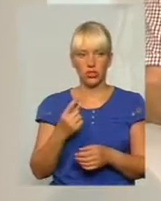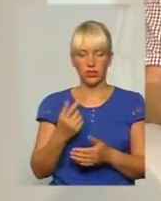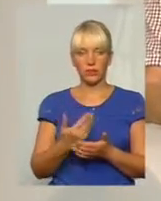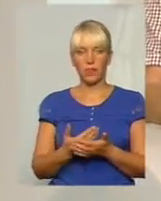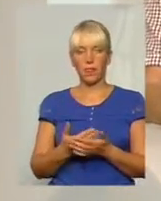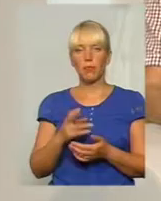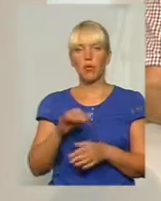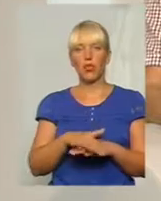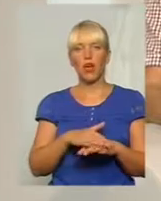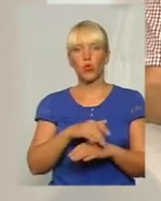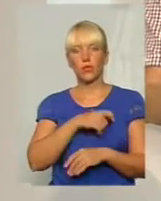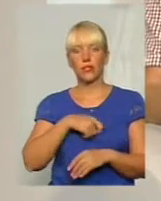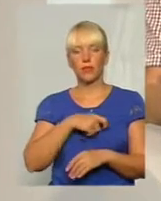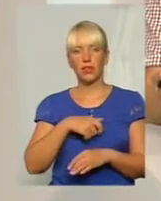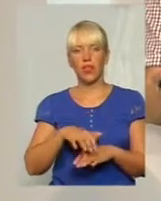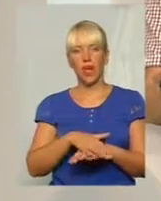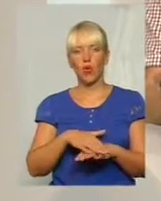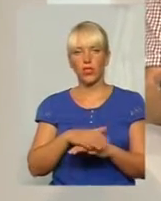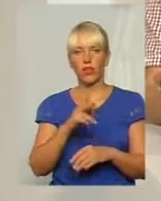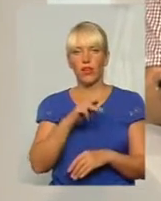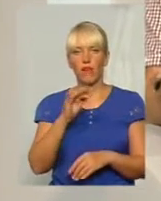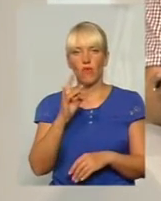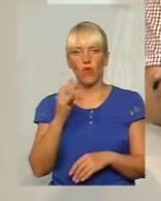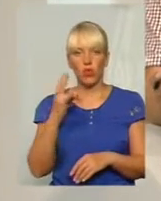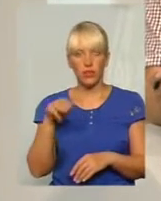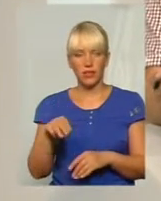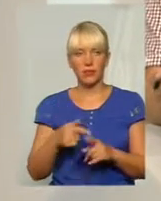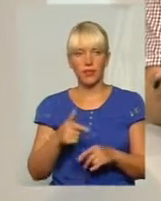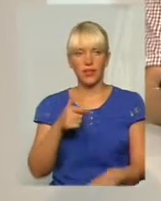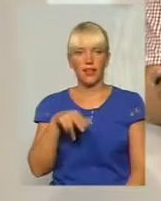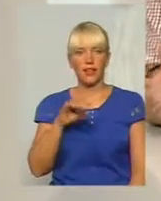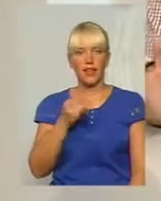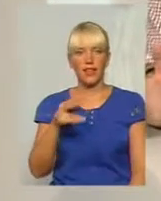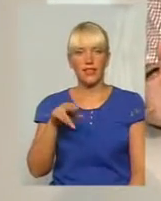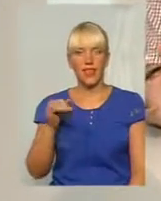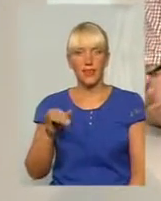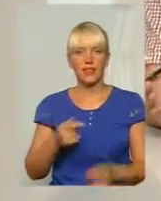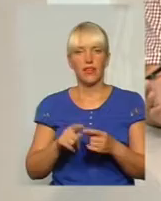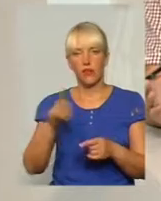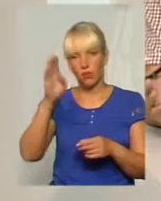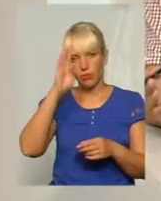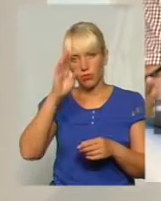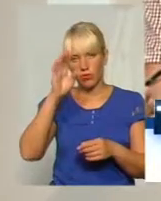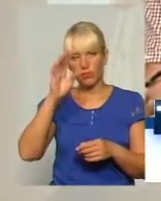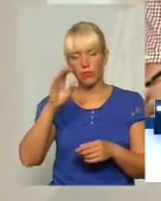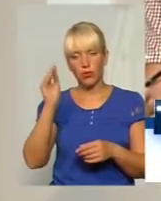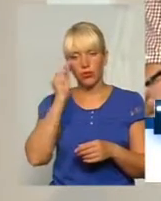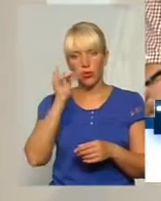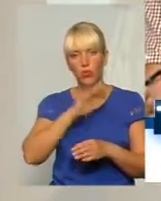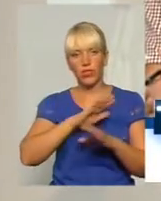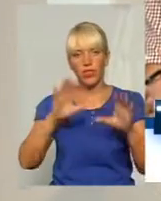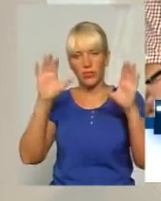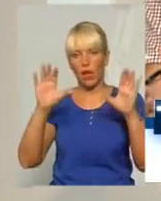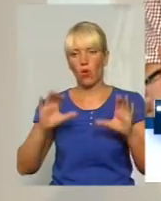По народному депутату від Народного фронту Євгена Дейдея. Його підозрюють у незаконному збагаченні за 192.